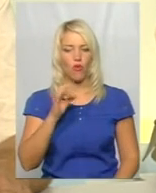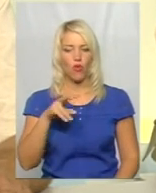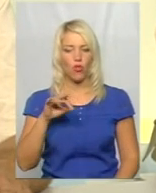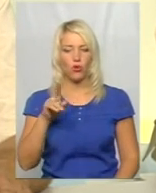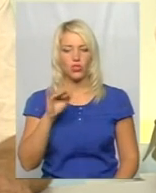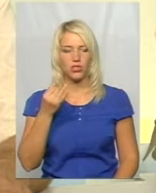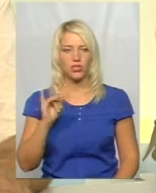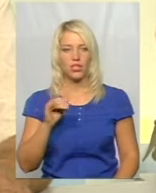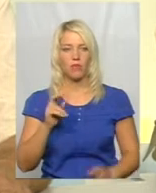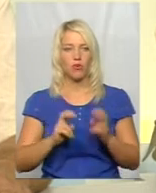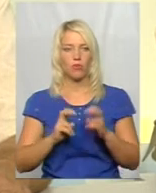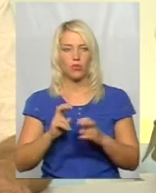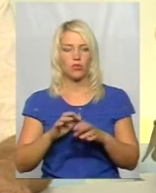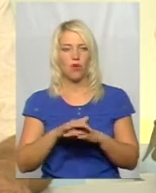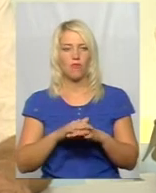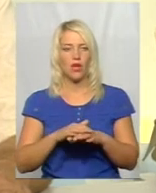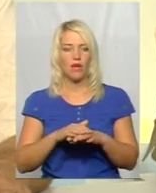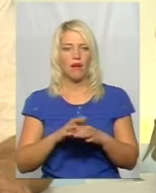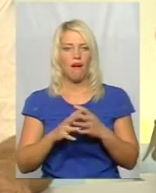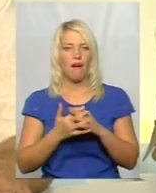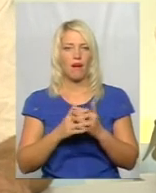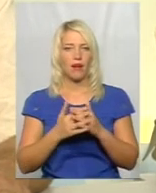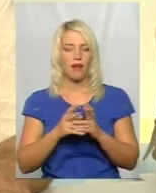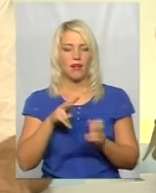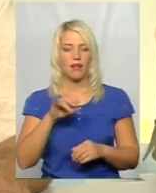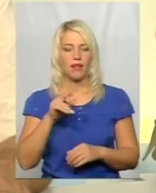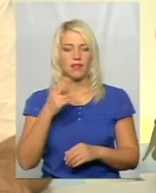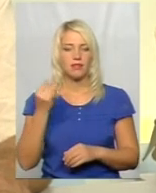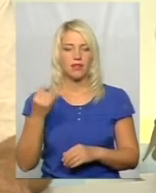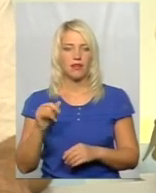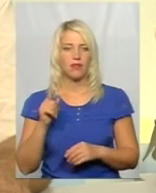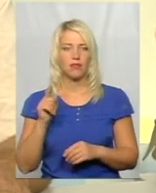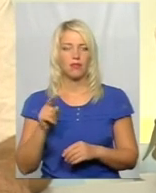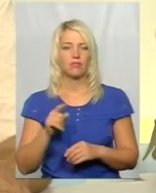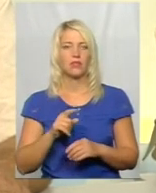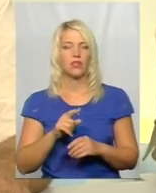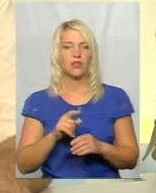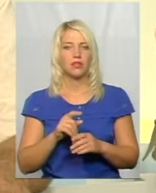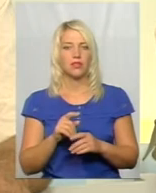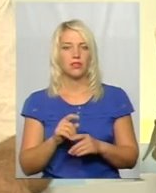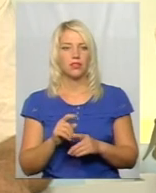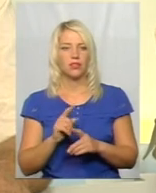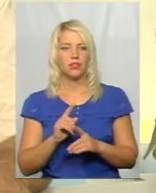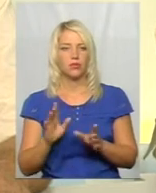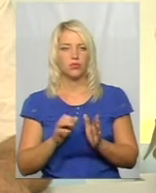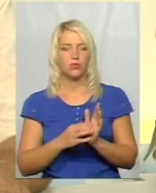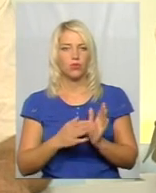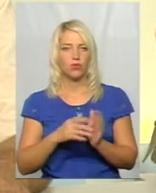ліцеї. Там вже майже теж завершується вступна кампанія, тобто вони не будуть зараховувати учнів,